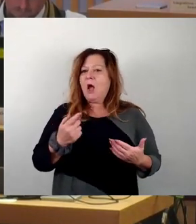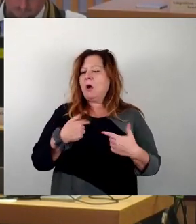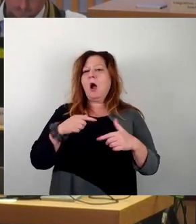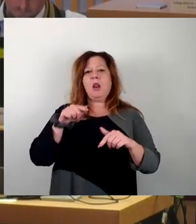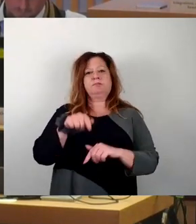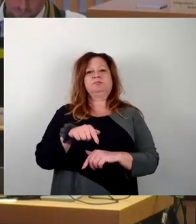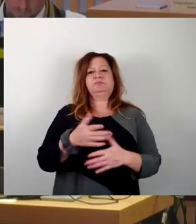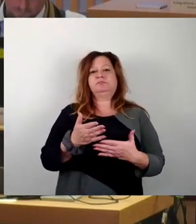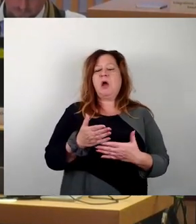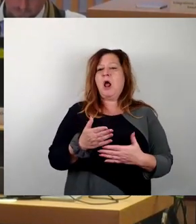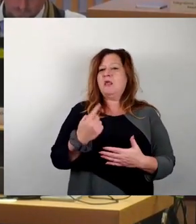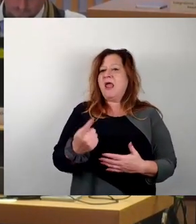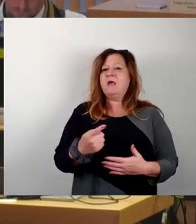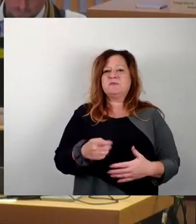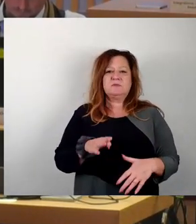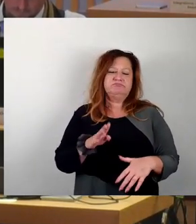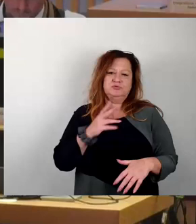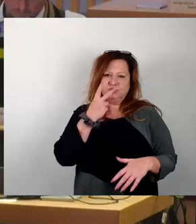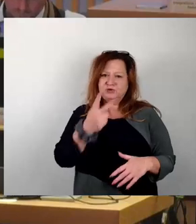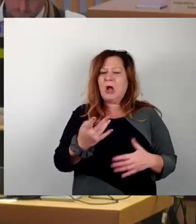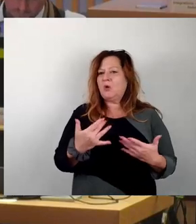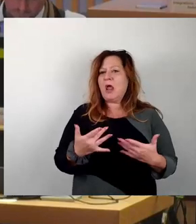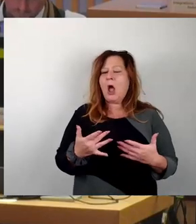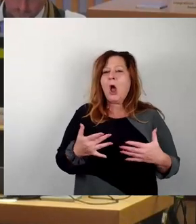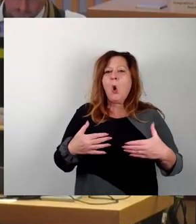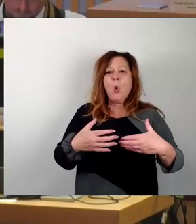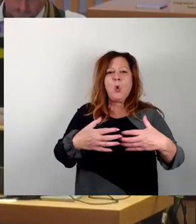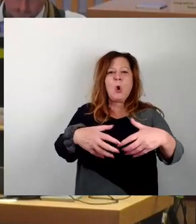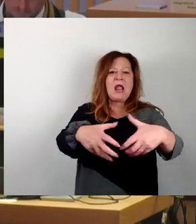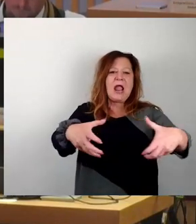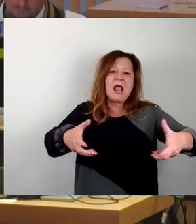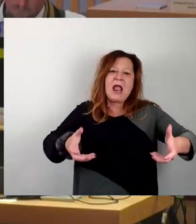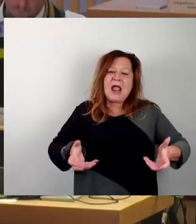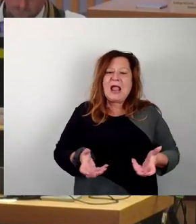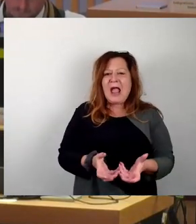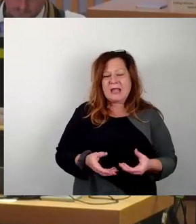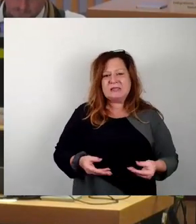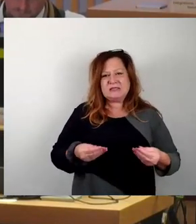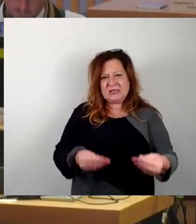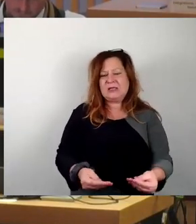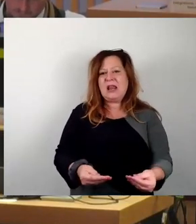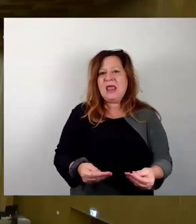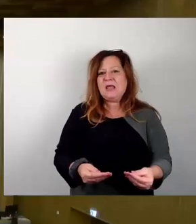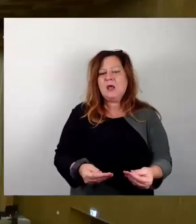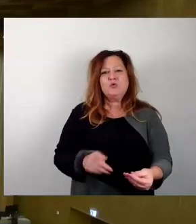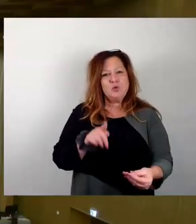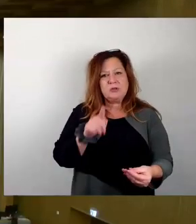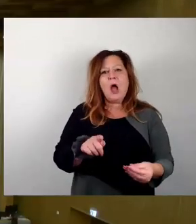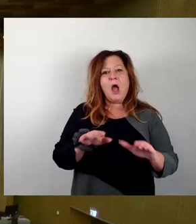will, kann am 19. mit zur Kranzniederlegung auf den Nordfriedhof kommen und die Denkmale vor Ort besichtigen. Dankeschön.